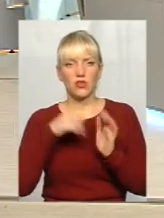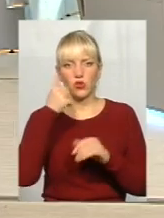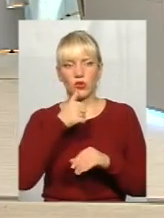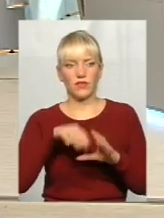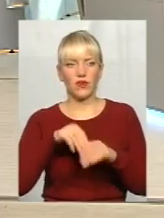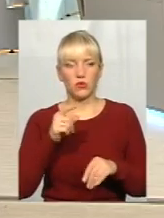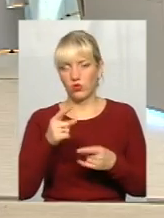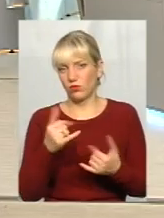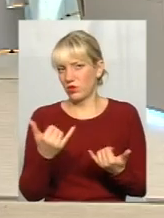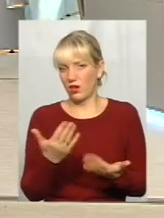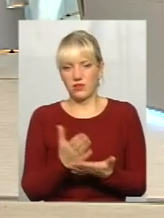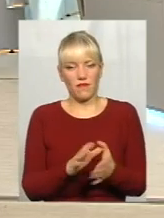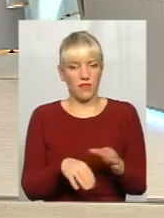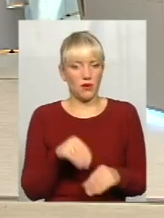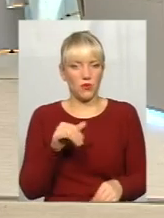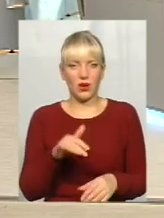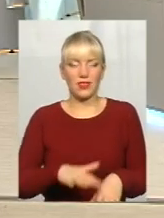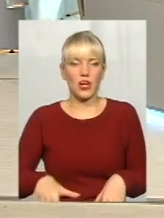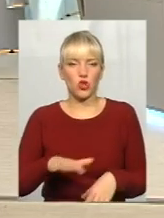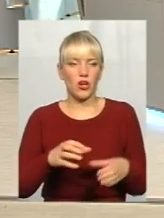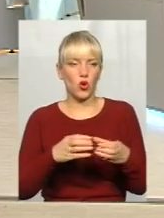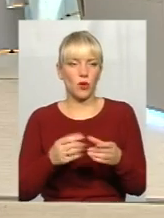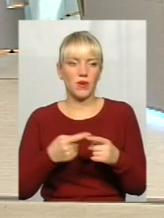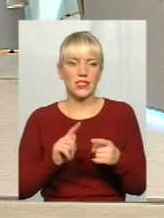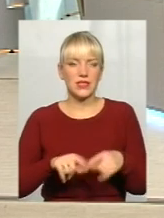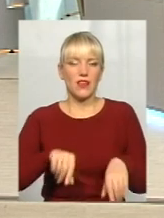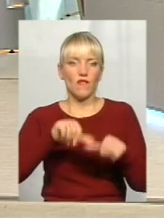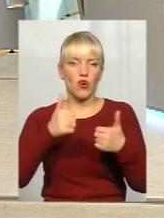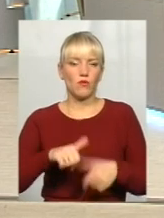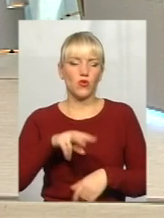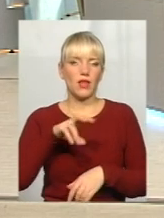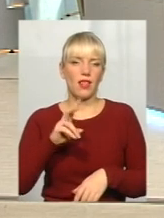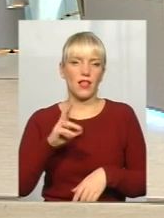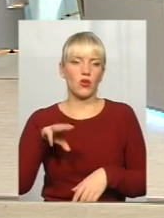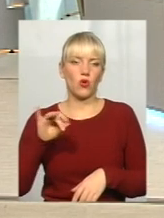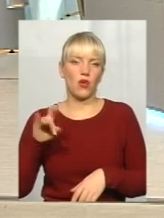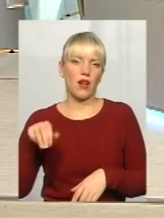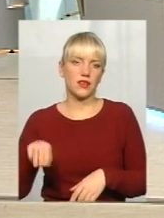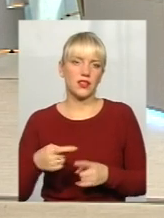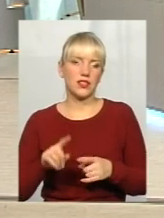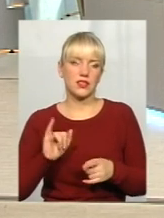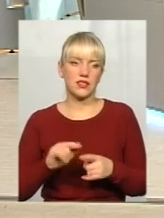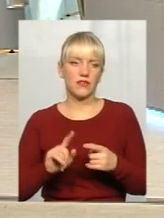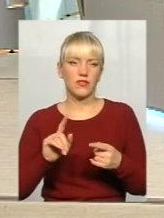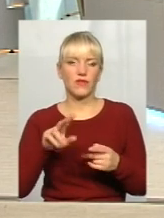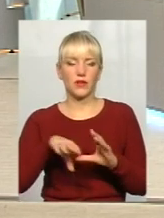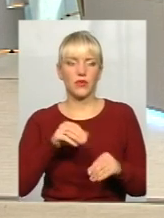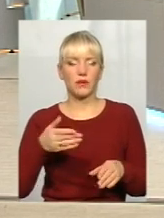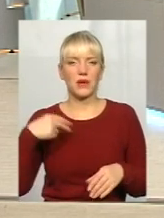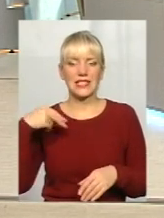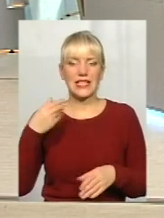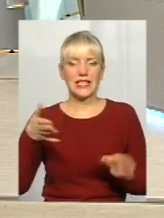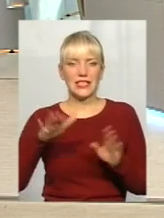вибори сьогодні йдуть. Вибори тридеральних громад формують елікторат. До виборів залишилося президента зовсім небагато.